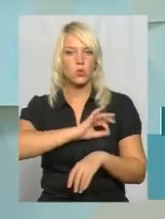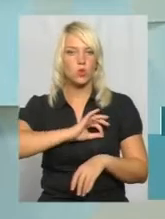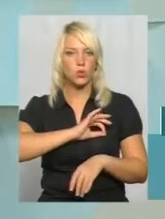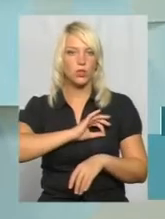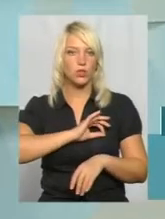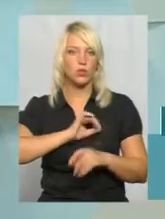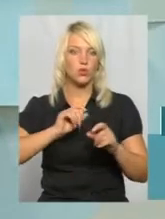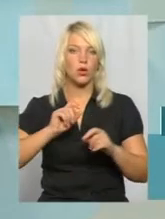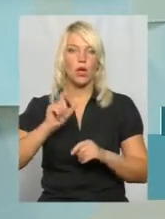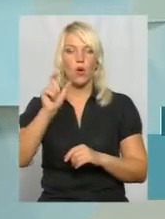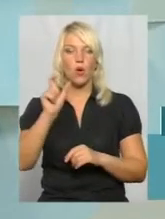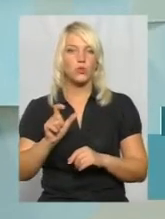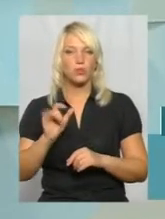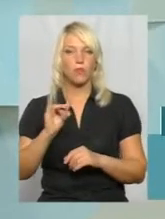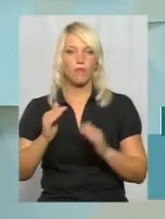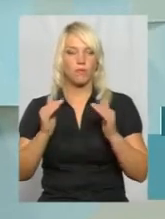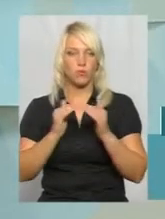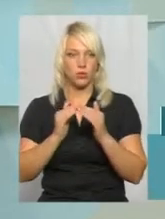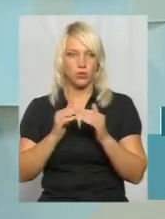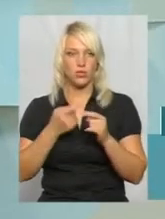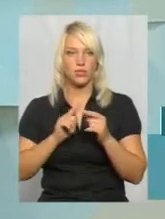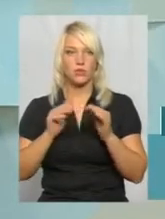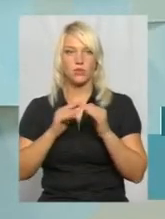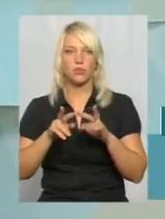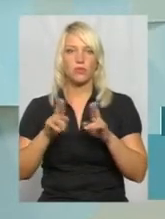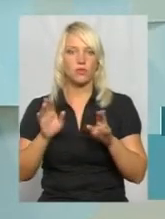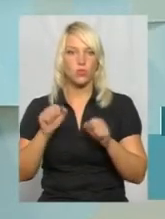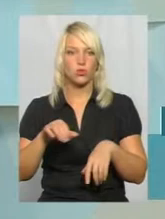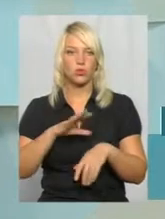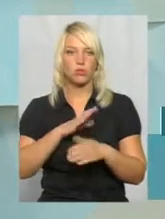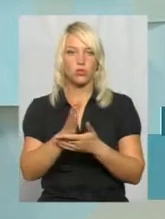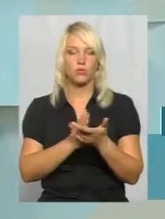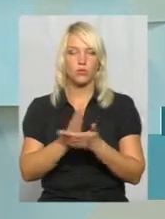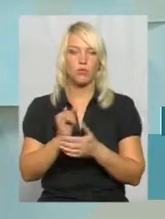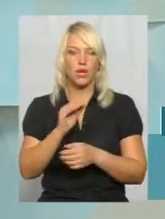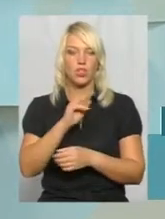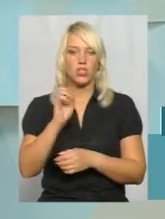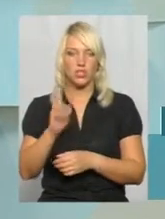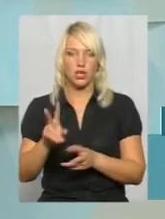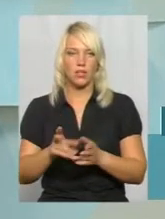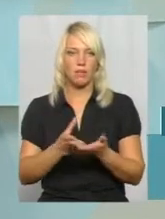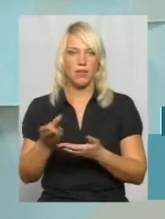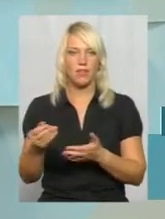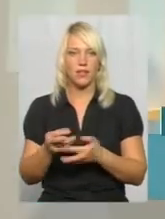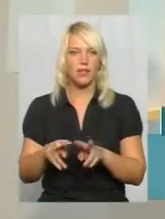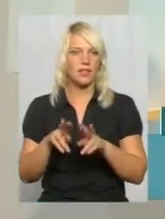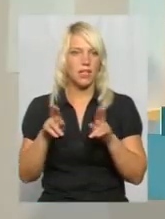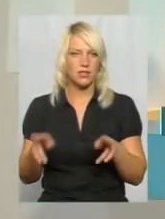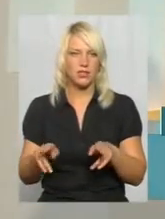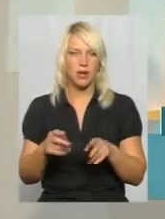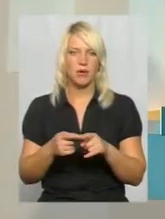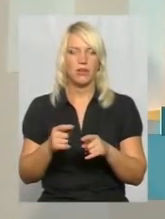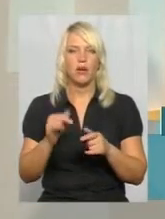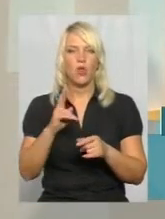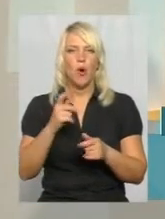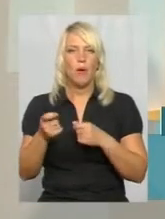в будинку. Цей будинок може так само обслуговуватись в ЖЕКу, платити по тим самим, ну, в ЖЕКу, в управляючій компанії.